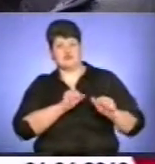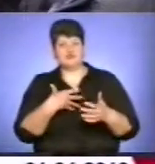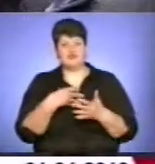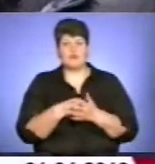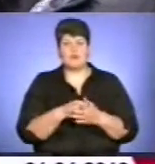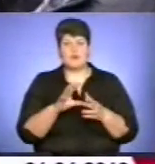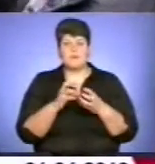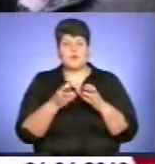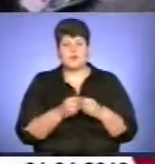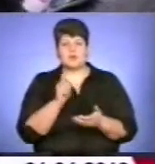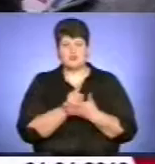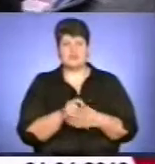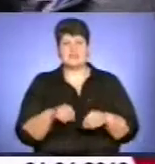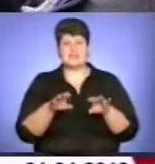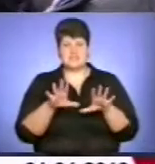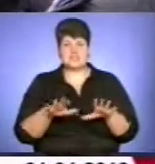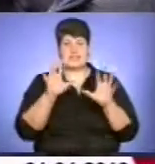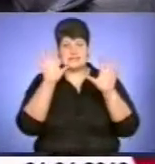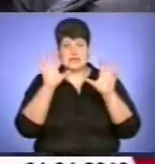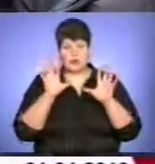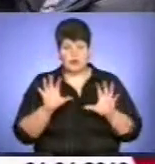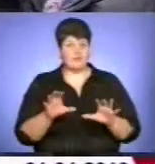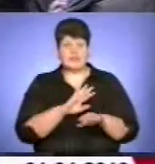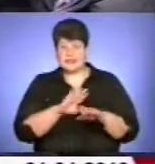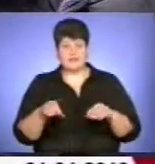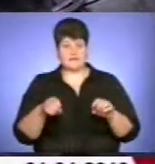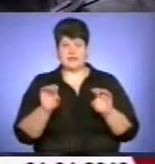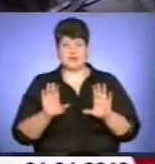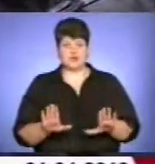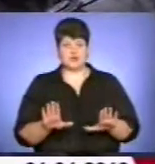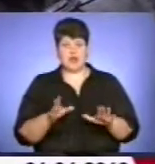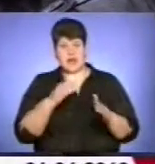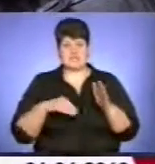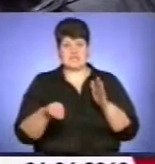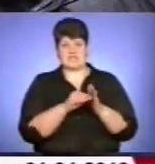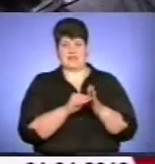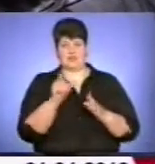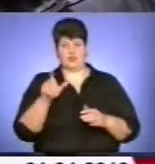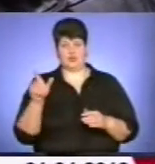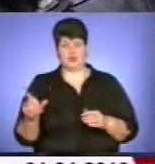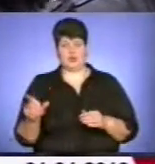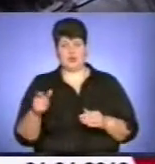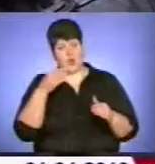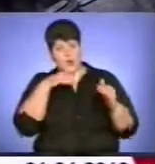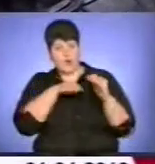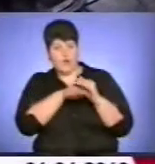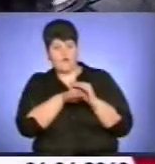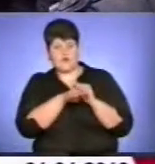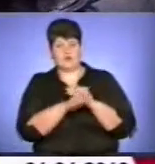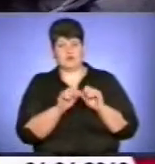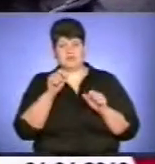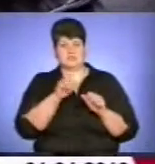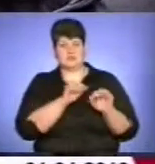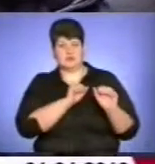мають рішити на законодавчому рівні, вони не рішають, а підставляють народ. Ховаються, як то кажуть, за